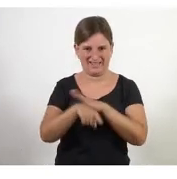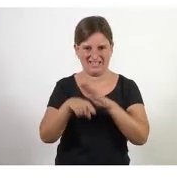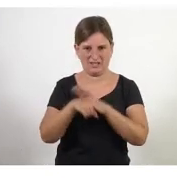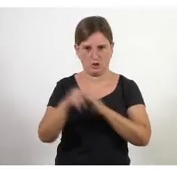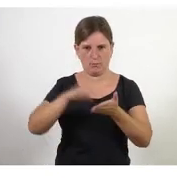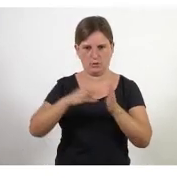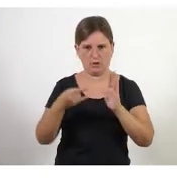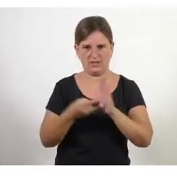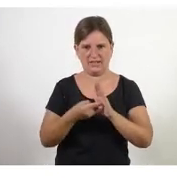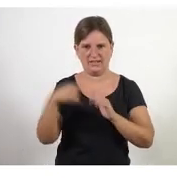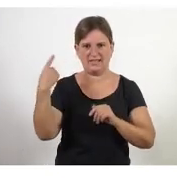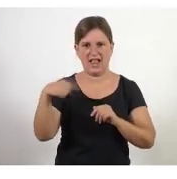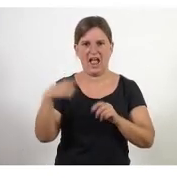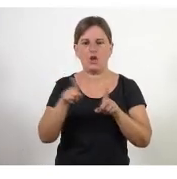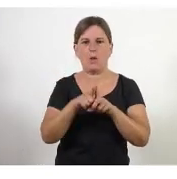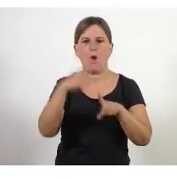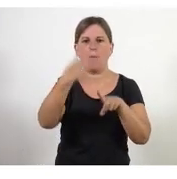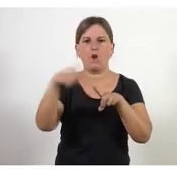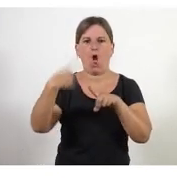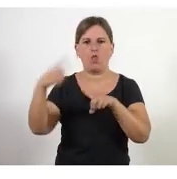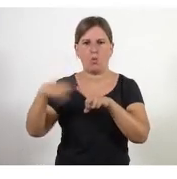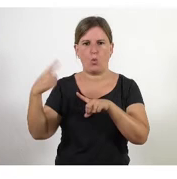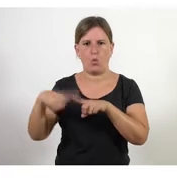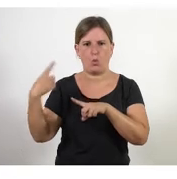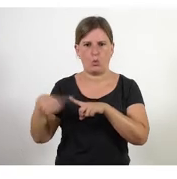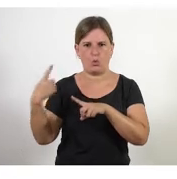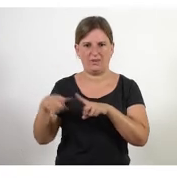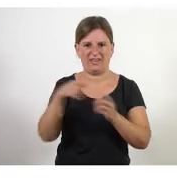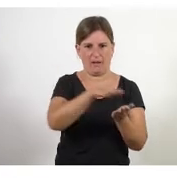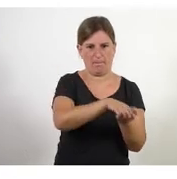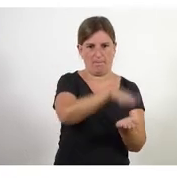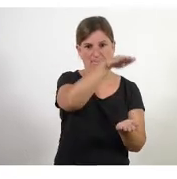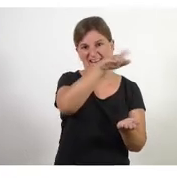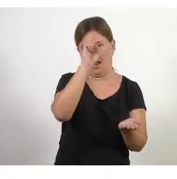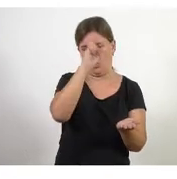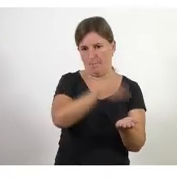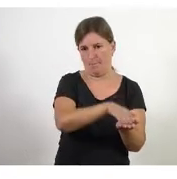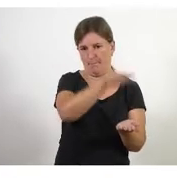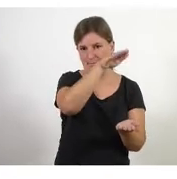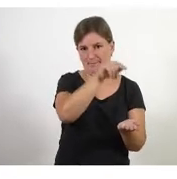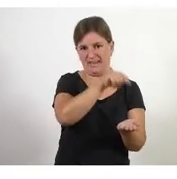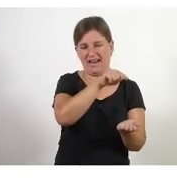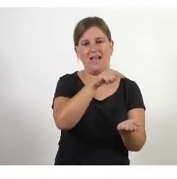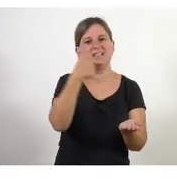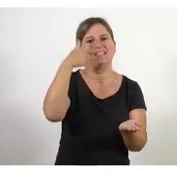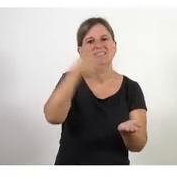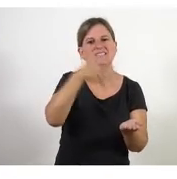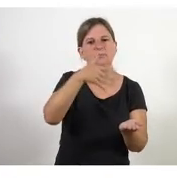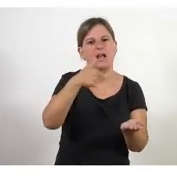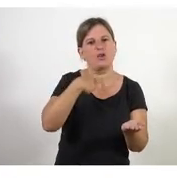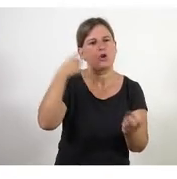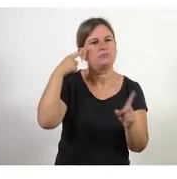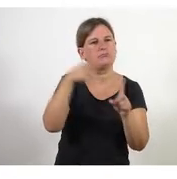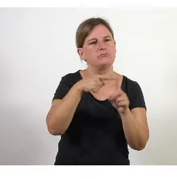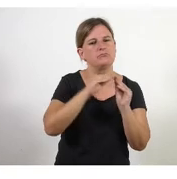té el que es diu una pila de producte un product backlog en anglès una pila de producte on estan les especificacions del que volem